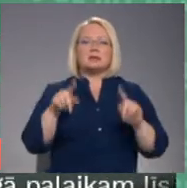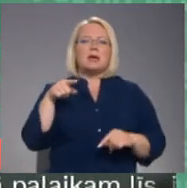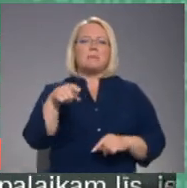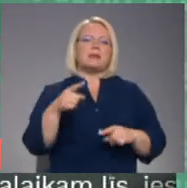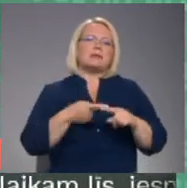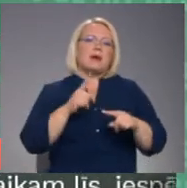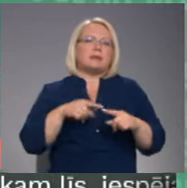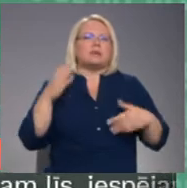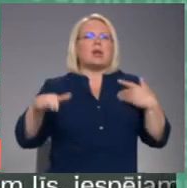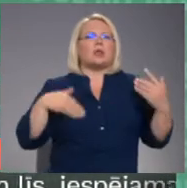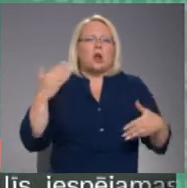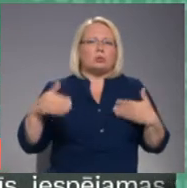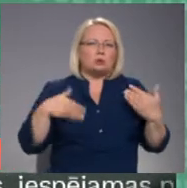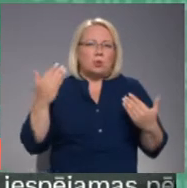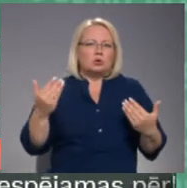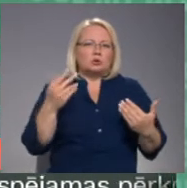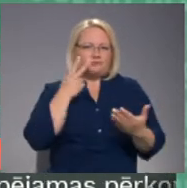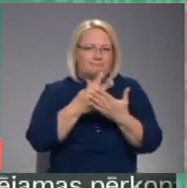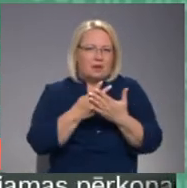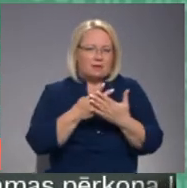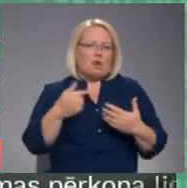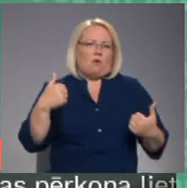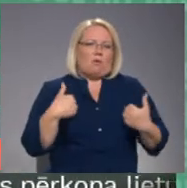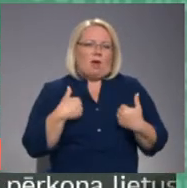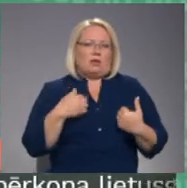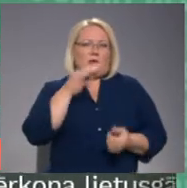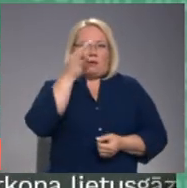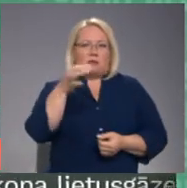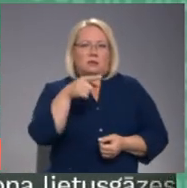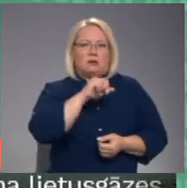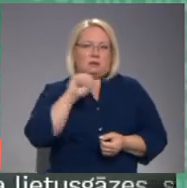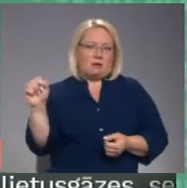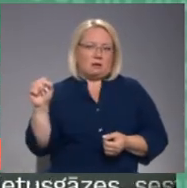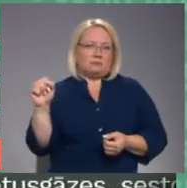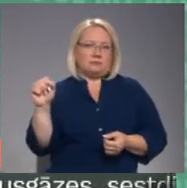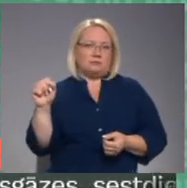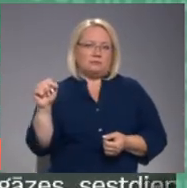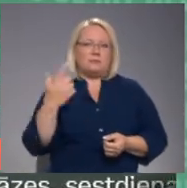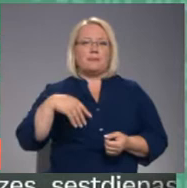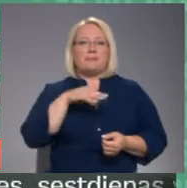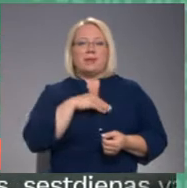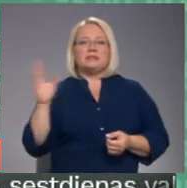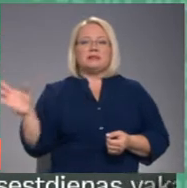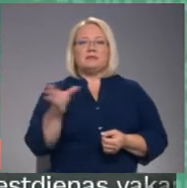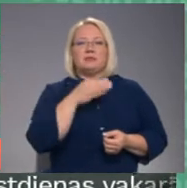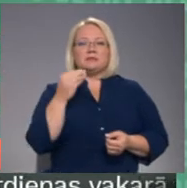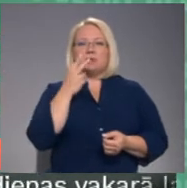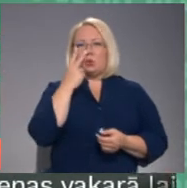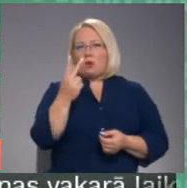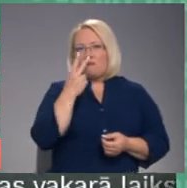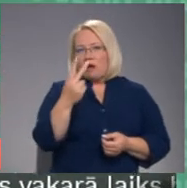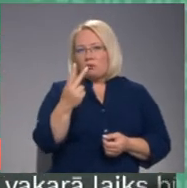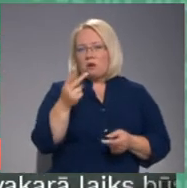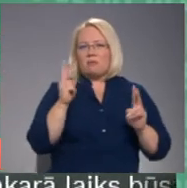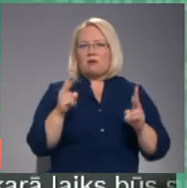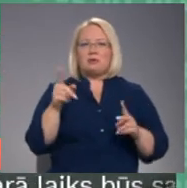diezgan satraucoša šī aina. Man jāsarka tā, ka mēs te visi novērojam, ka